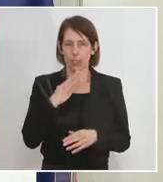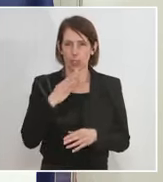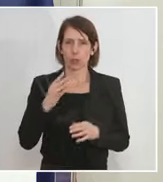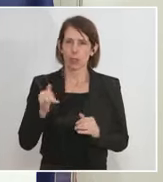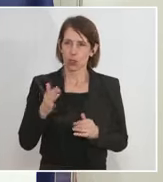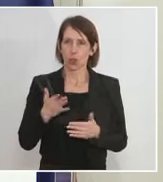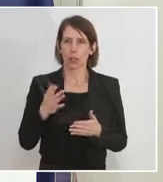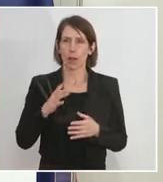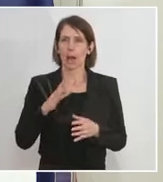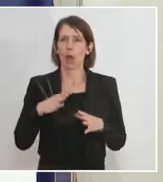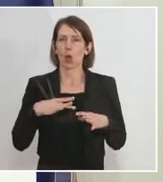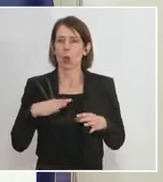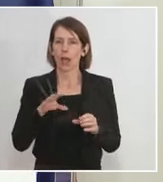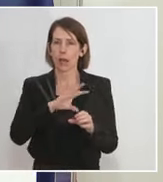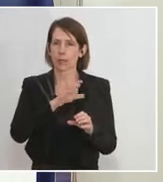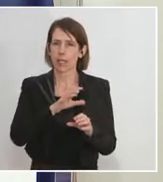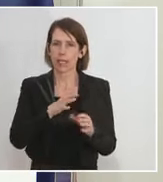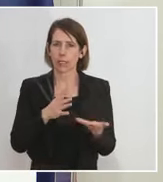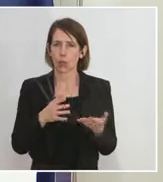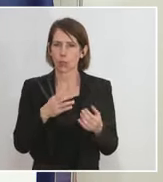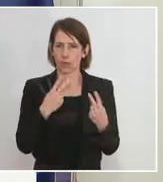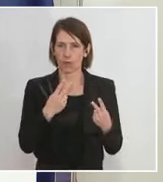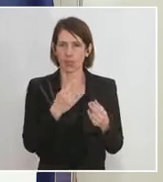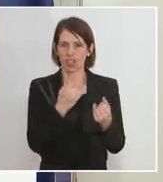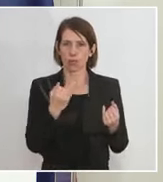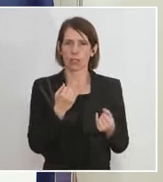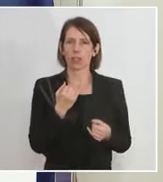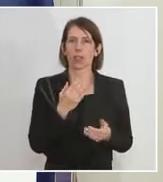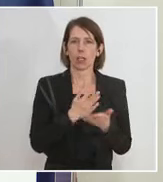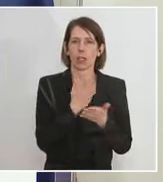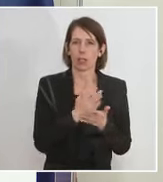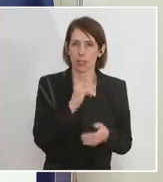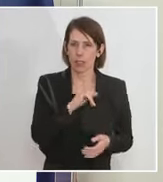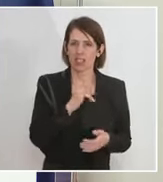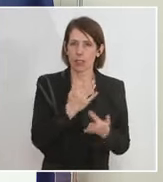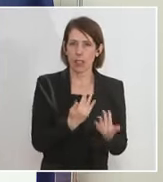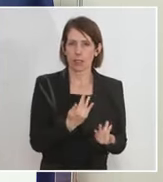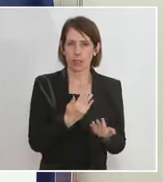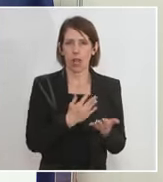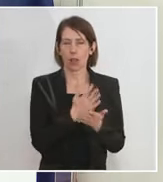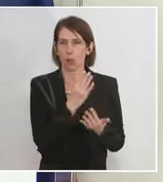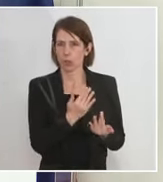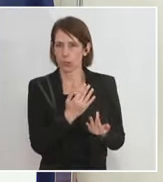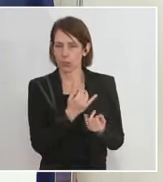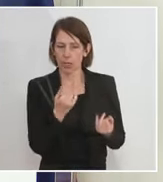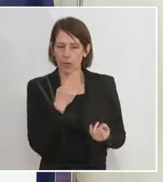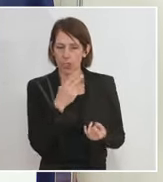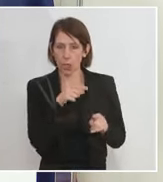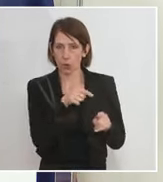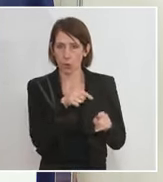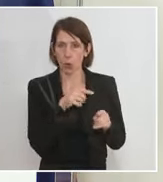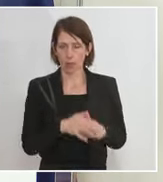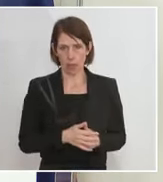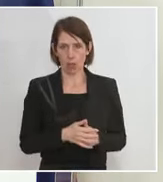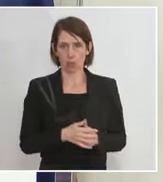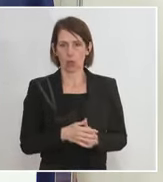Urlaubsregionen stellt sich ja nicht nur die Frage, wie ist die Inzidenz dort und sind die wenigen Einwohner dieser Region, oftmals